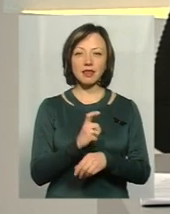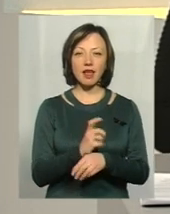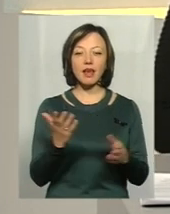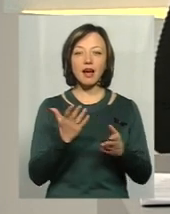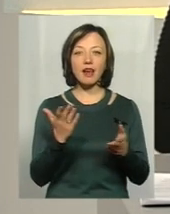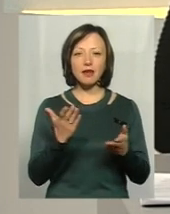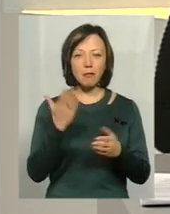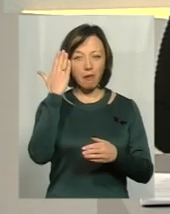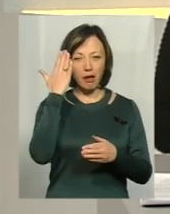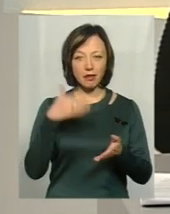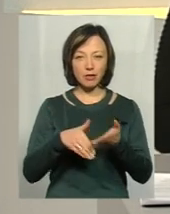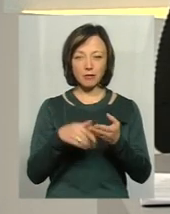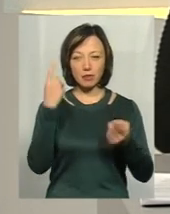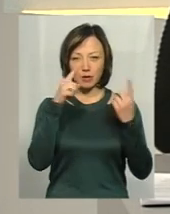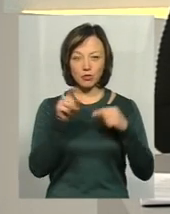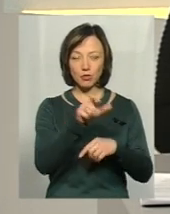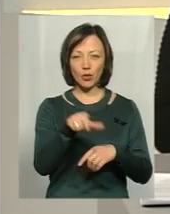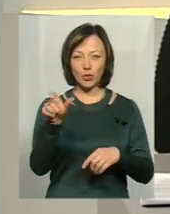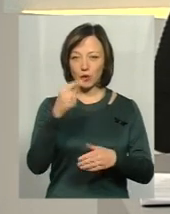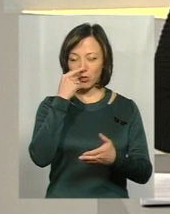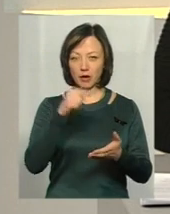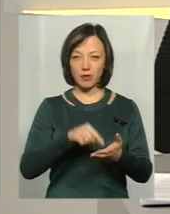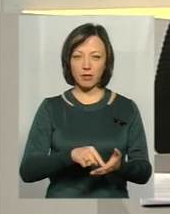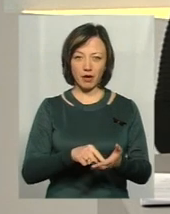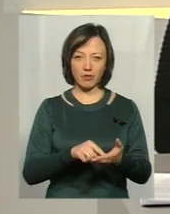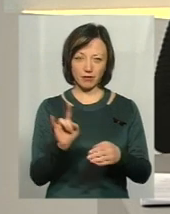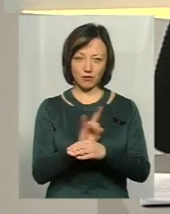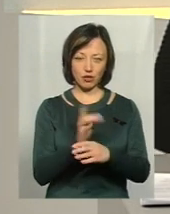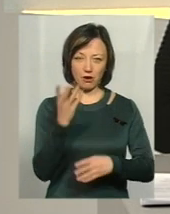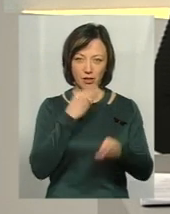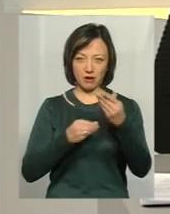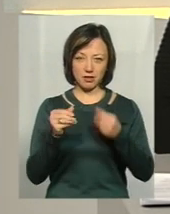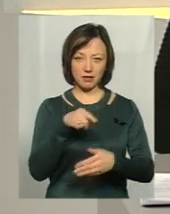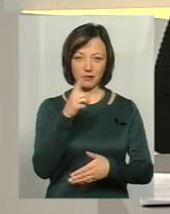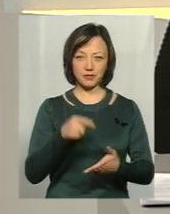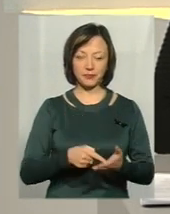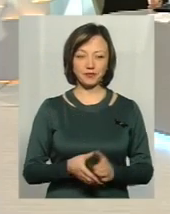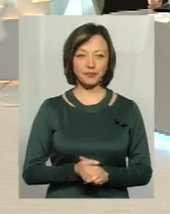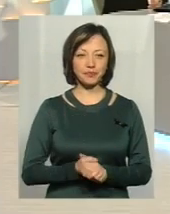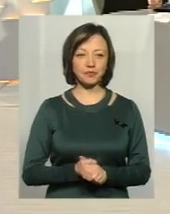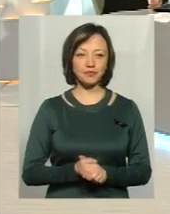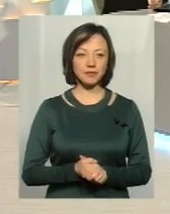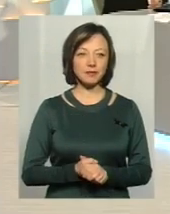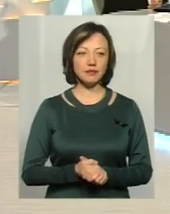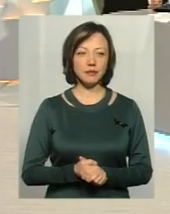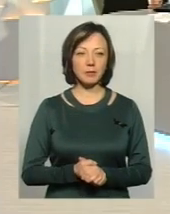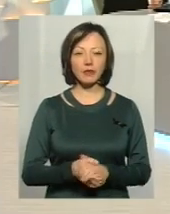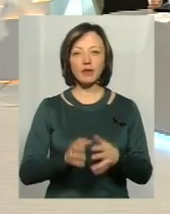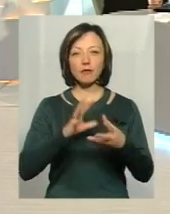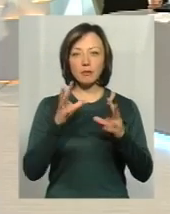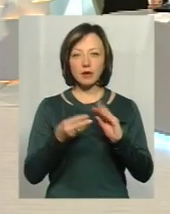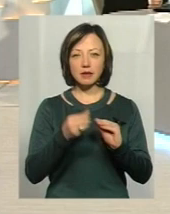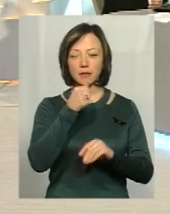гачки найчастіше подоляни зараз ведуться у шахраїні? Ну, в принципі, минулого